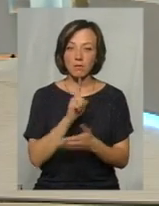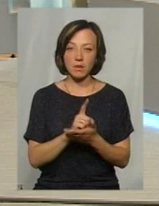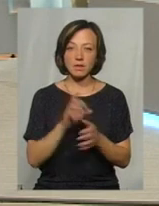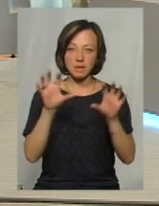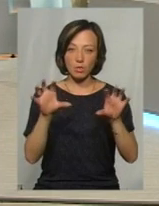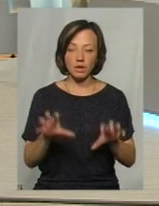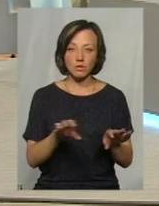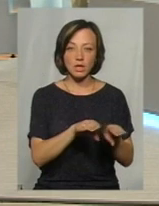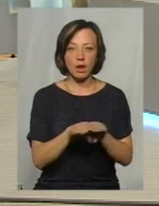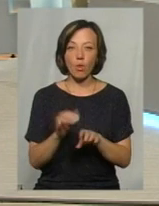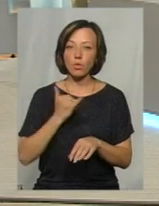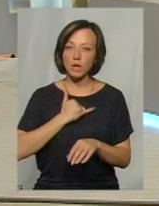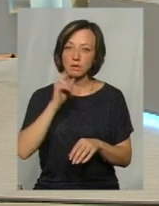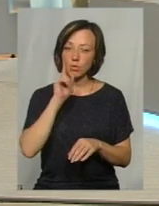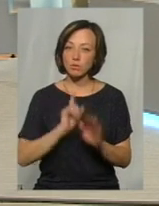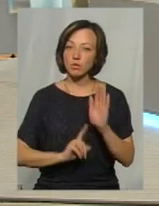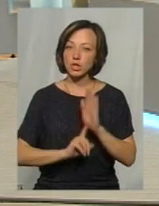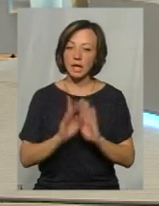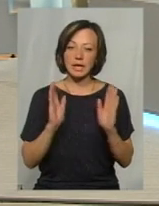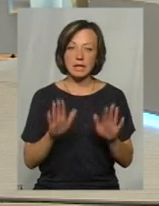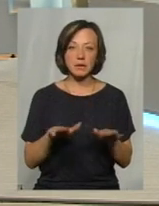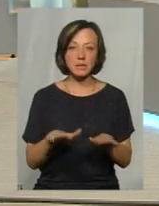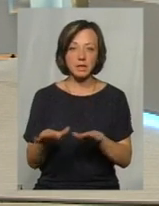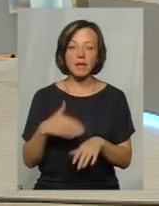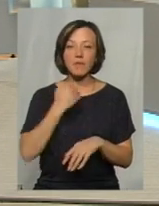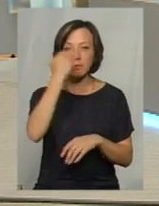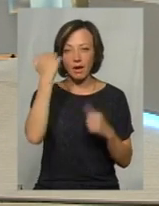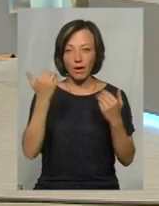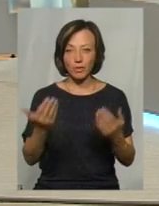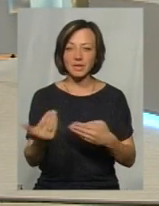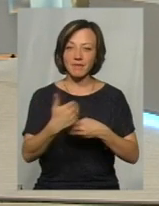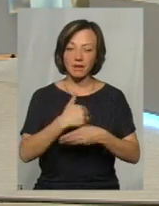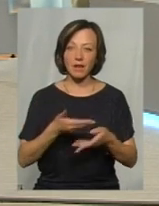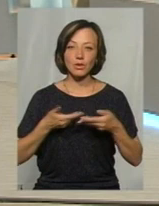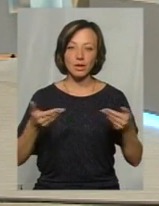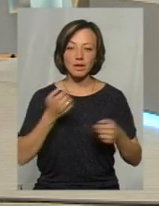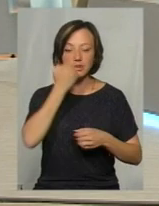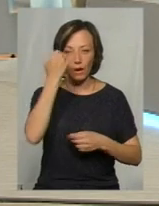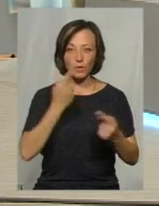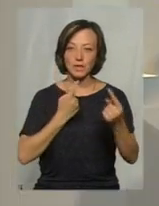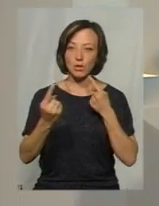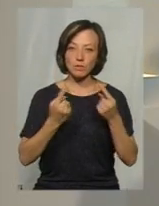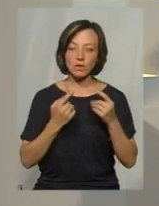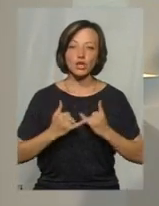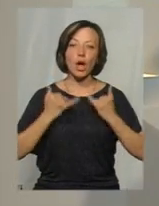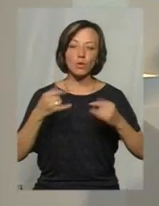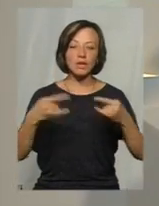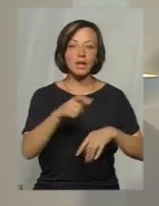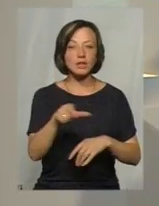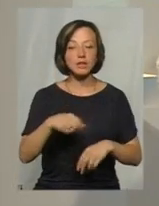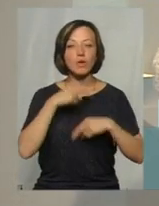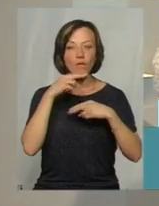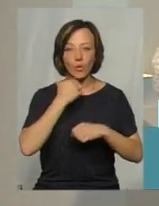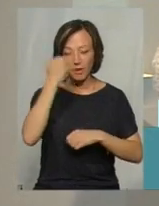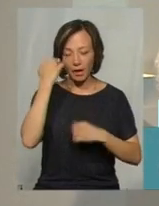законодавчому рівні, а в нас поки починання такі тільки на місцях. Я вам дуже дякую, що ви завітали, дякую за розмову. Шановні глядачі, дякую за